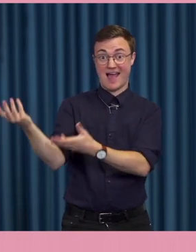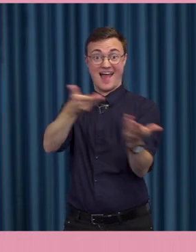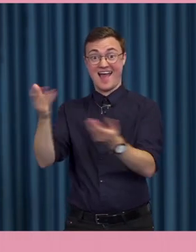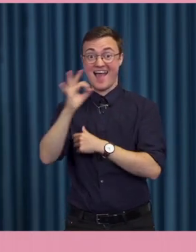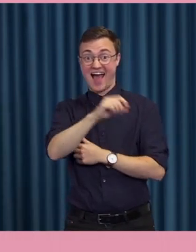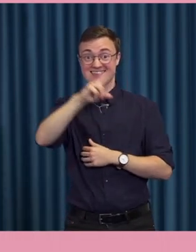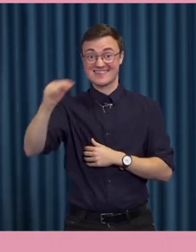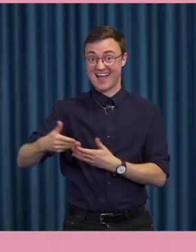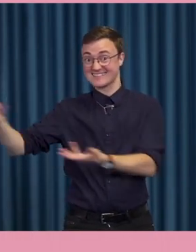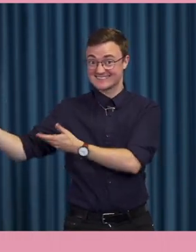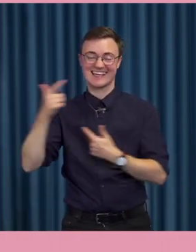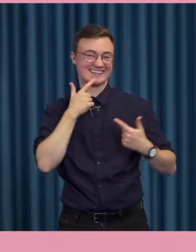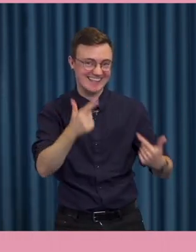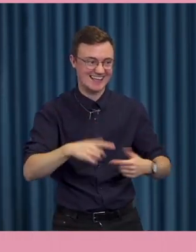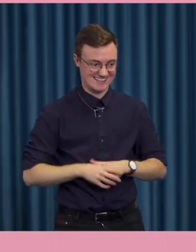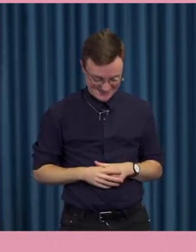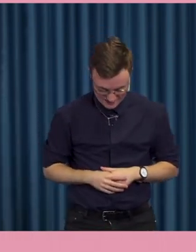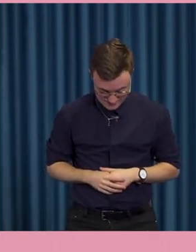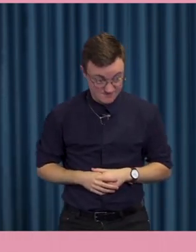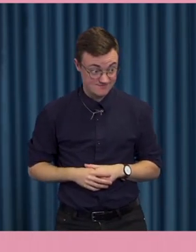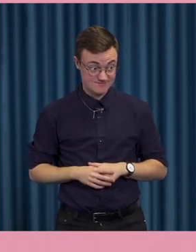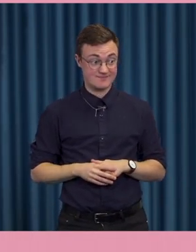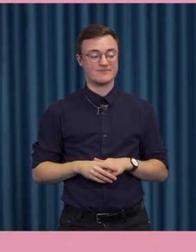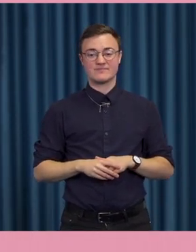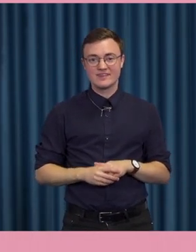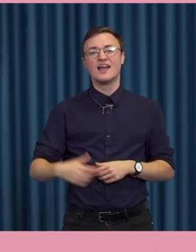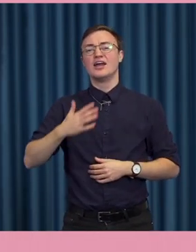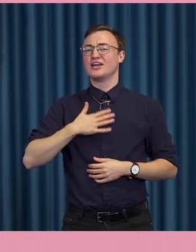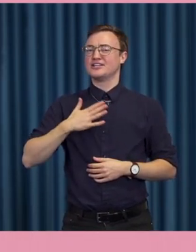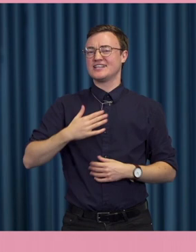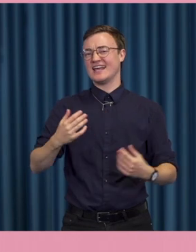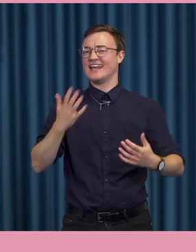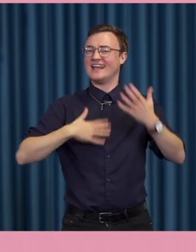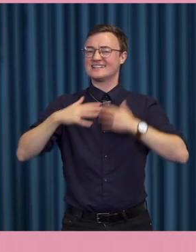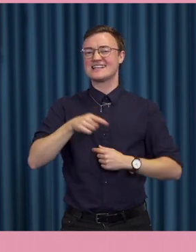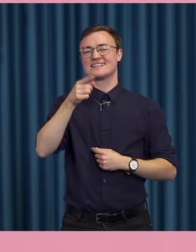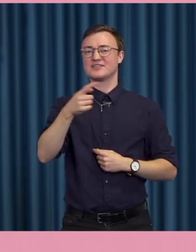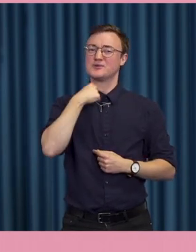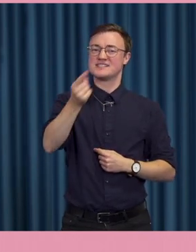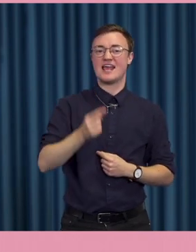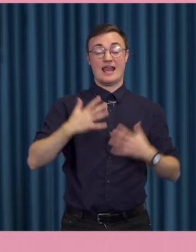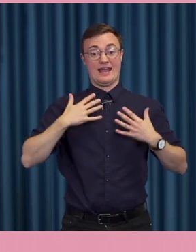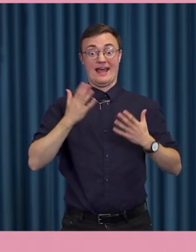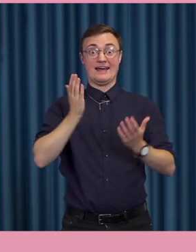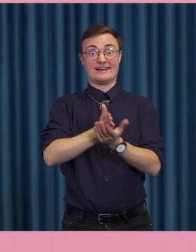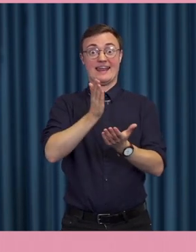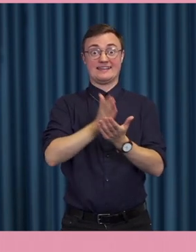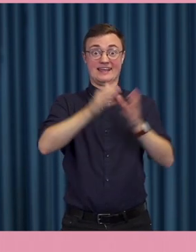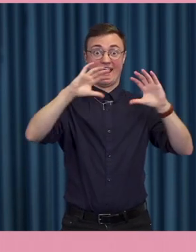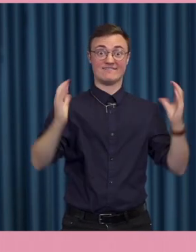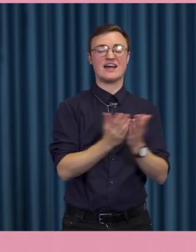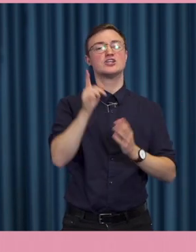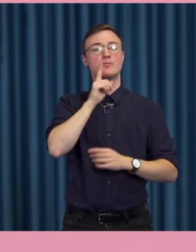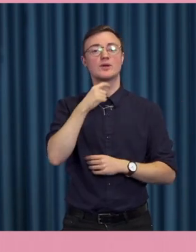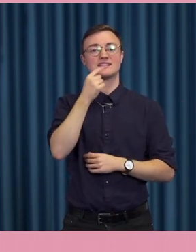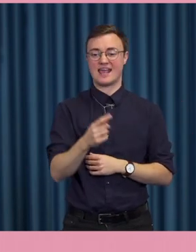Välkommen! Tack! Och så tycker jag det är så roligt när du säger den köttliga världen, för jag brukar säga meetspace i mötesplats, men det kan ju vara köttplats också, det